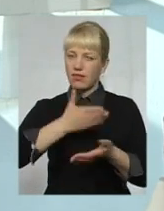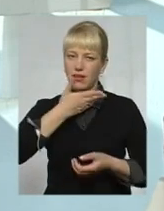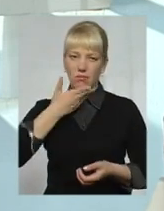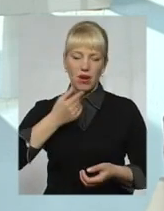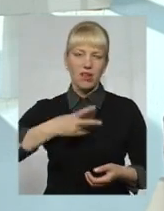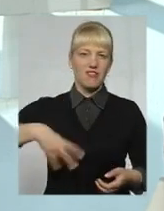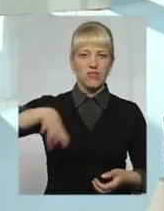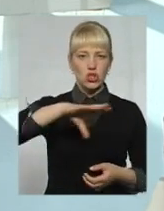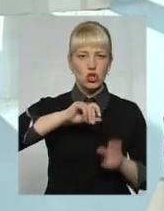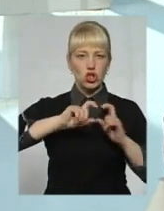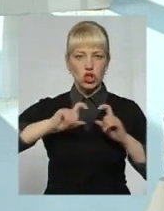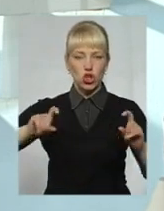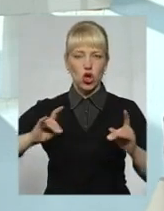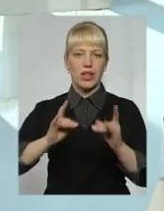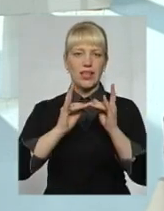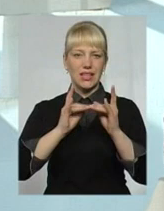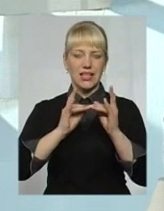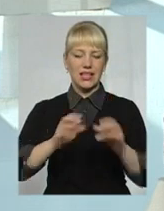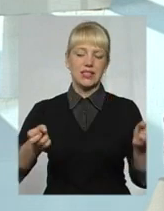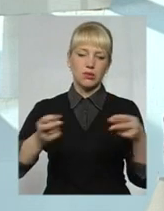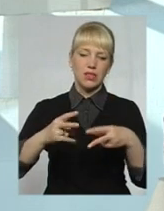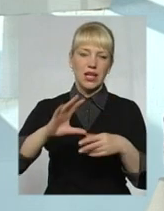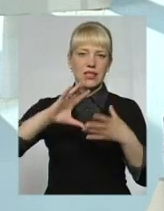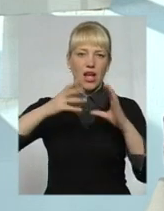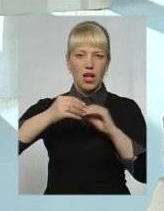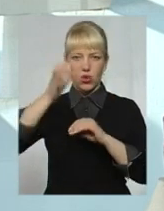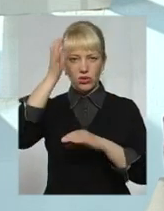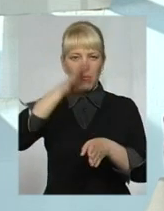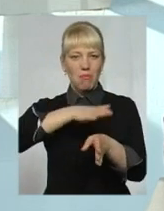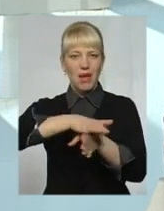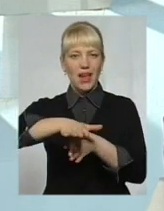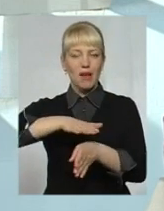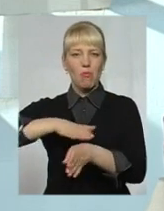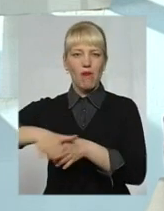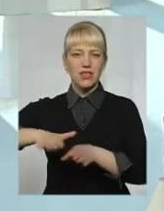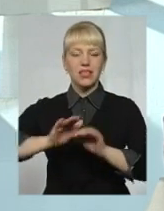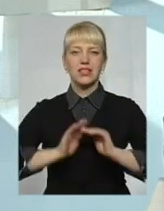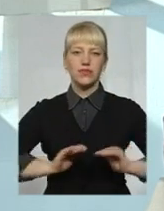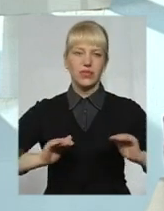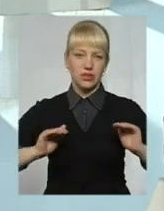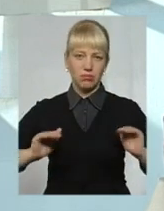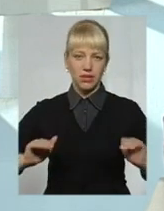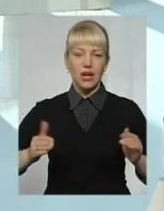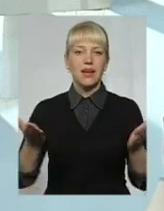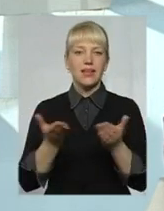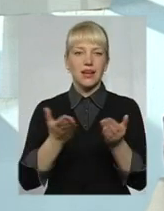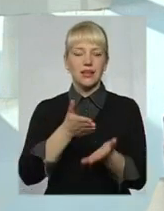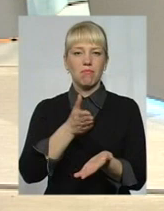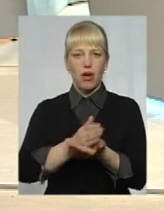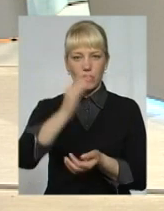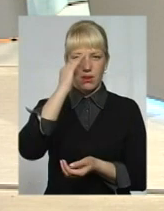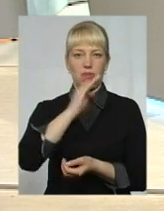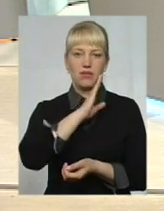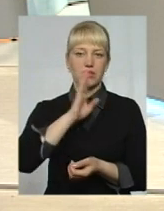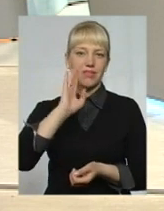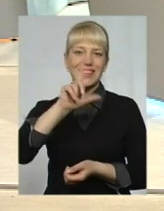школи-інтернати і спеціальні, і загальноосвітні переповнені дітьми, які мають батьків,